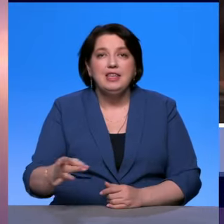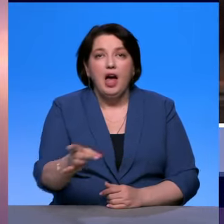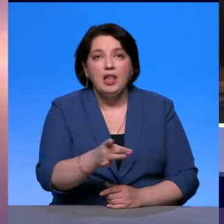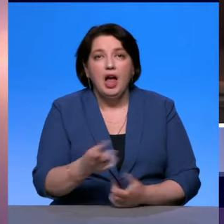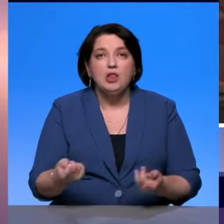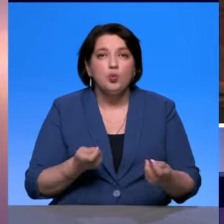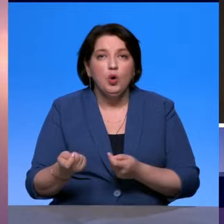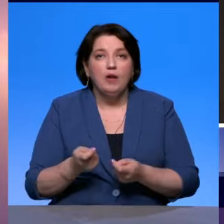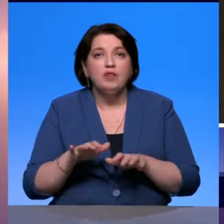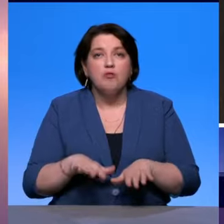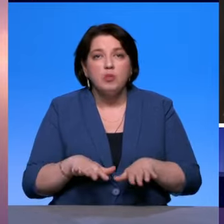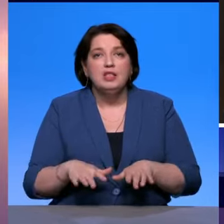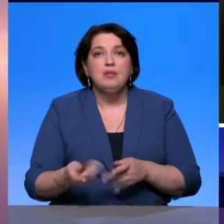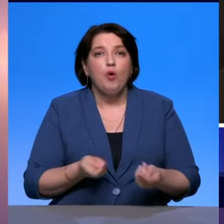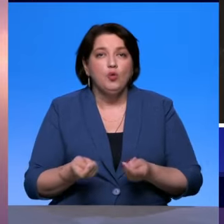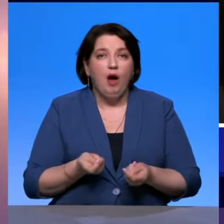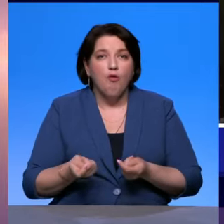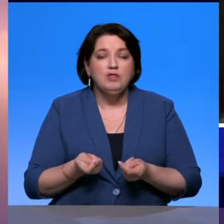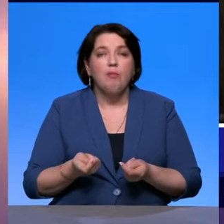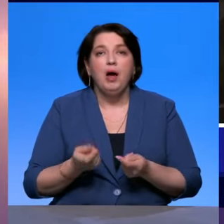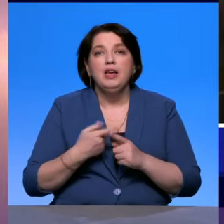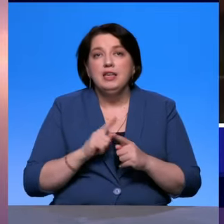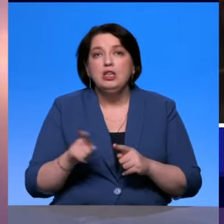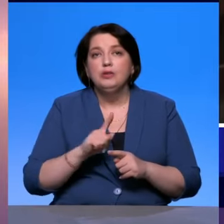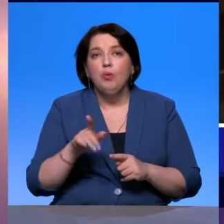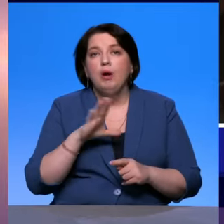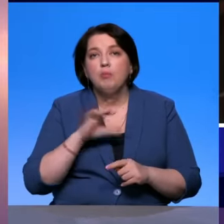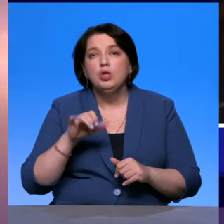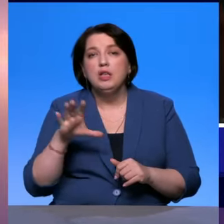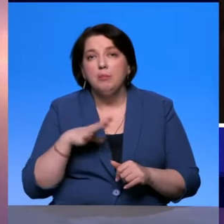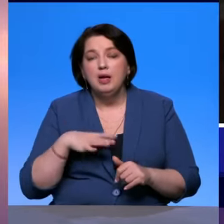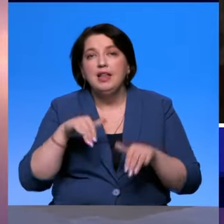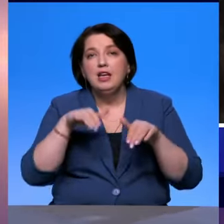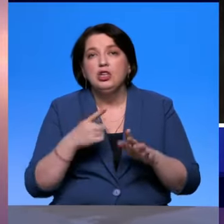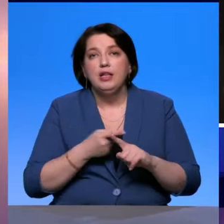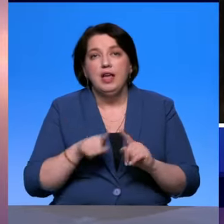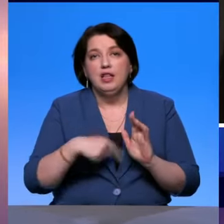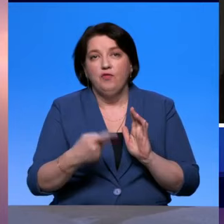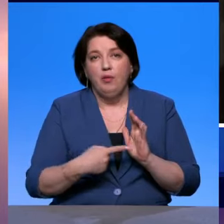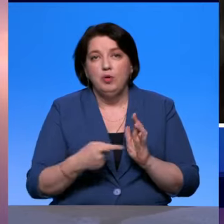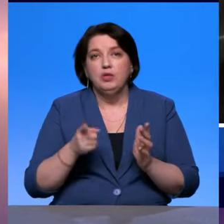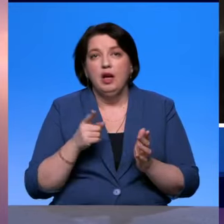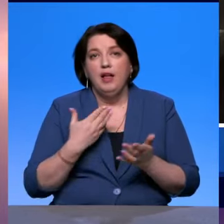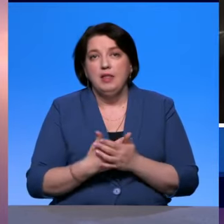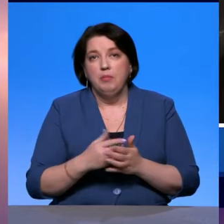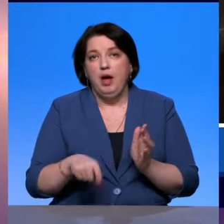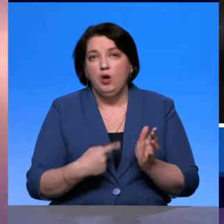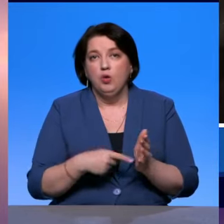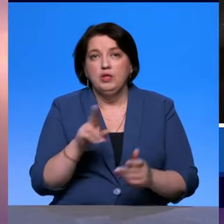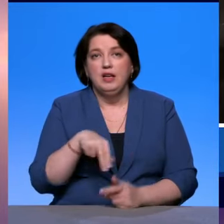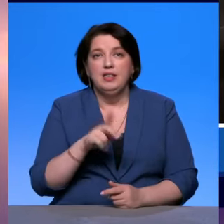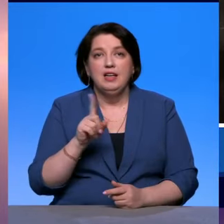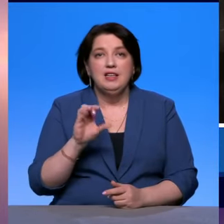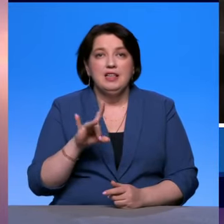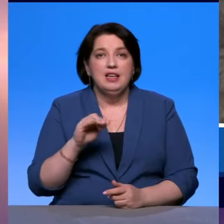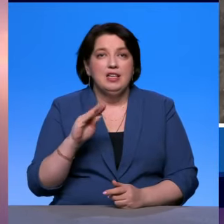и с местными властями, для того, чтобы этот вопрос можно было решать консолидированно. В частности, в городе Дежжинск, в котором находится наш завод,